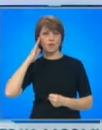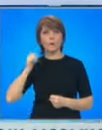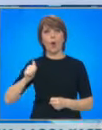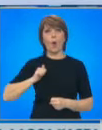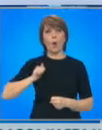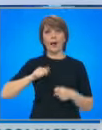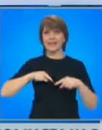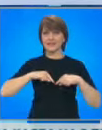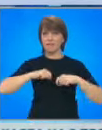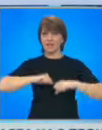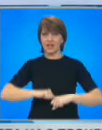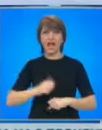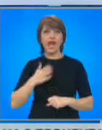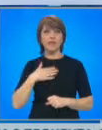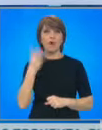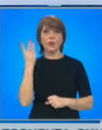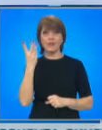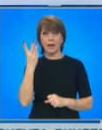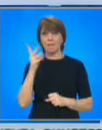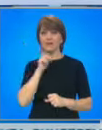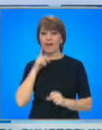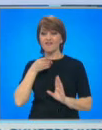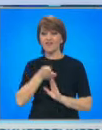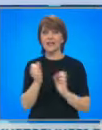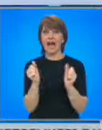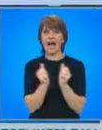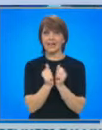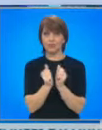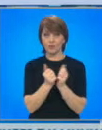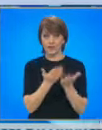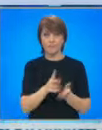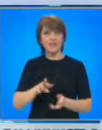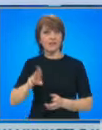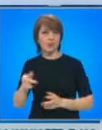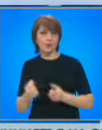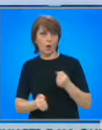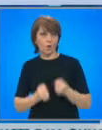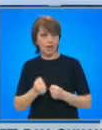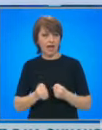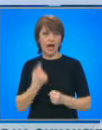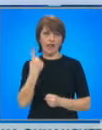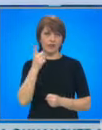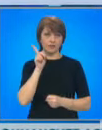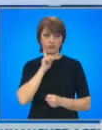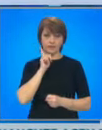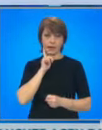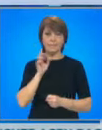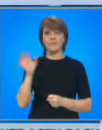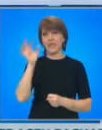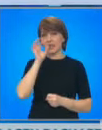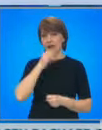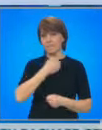съдебната власт и в нея е имало трима арестанти с още трима служители. В другият автомобил е пътувал само един човек.